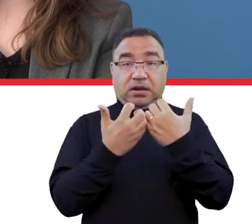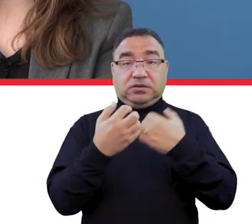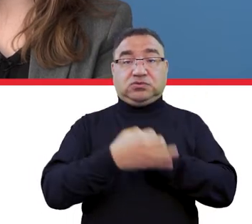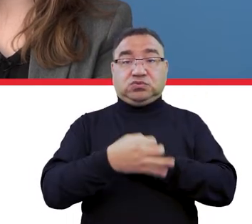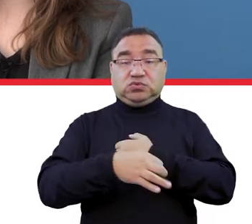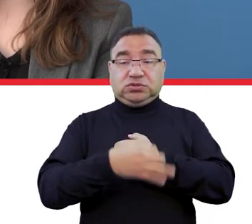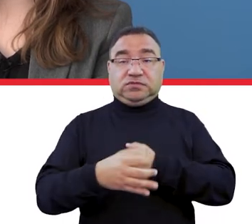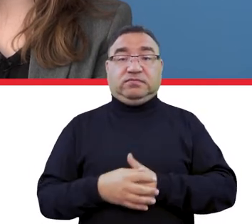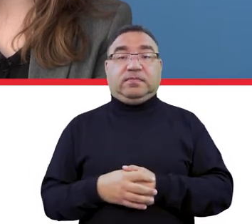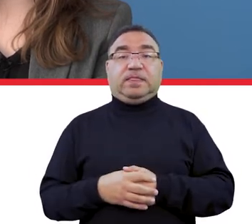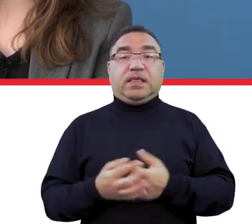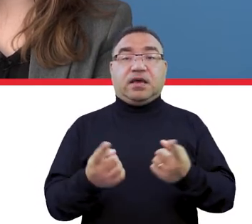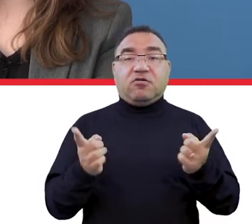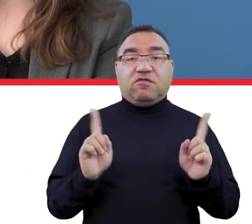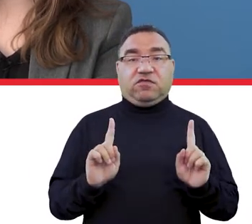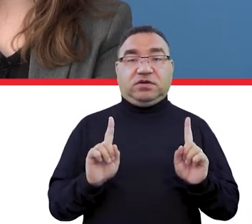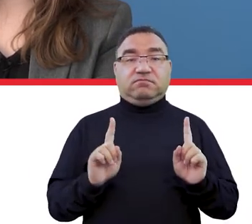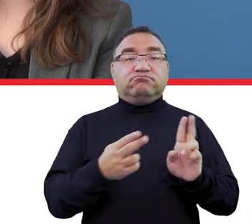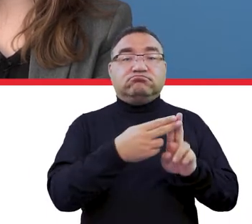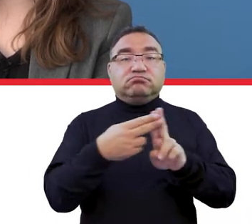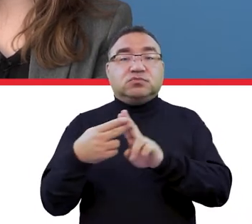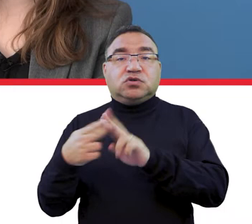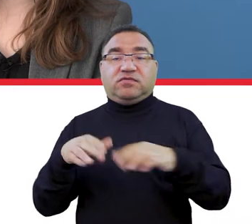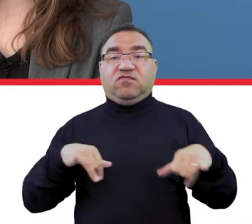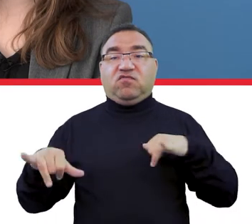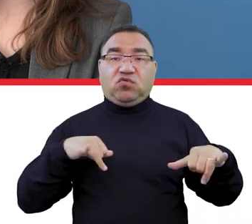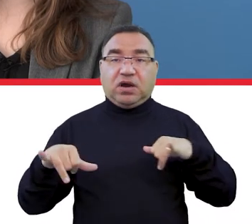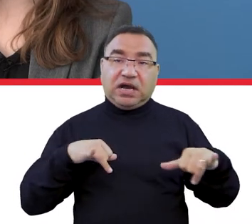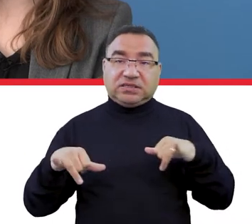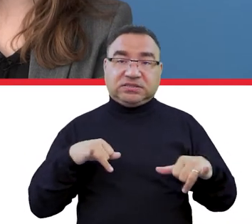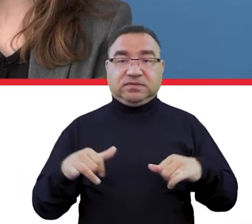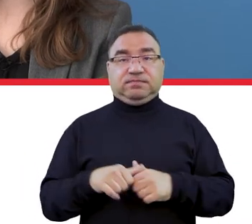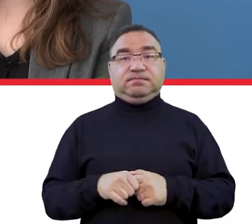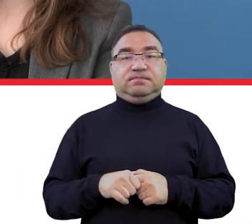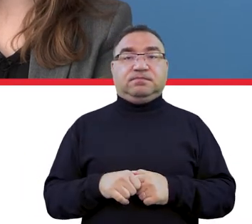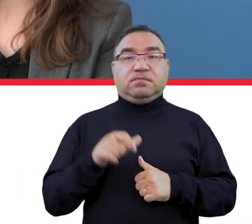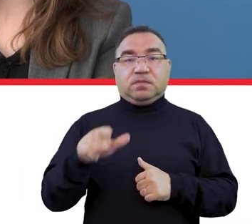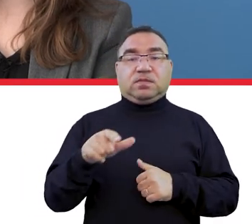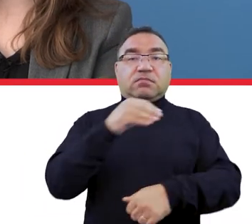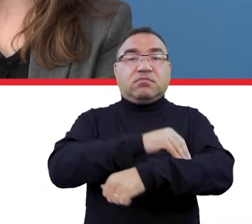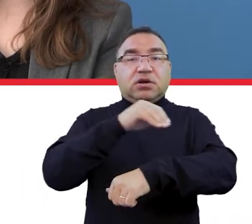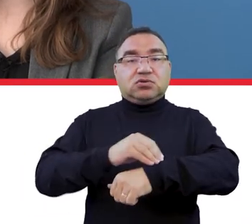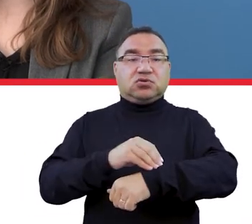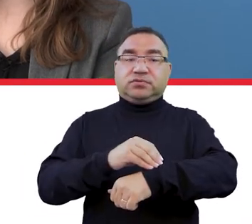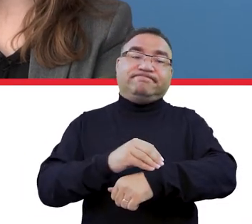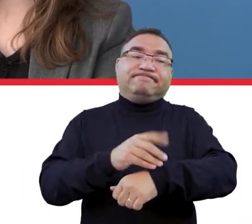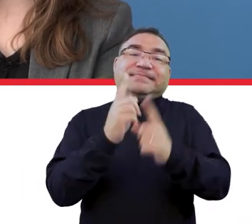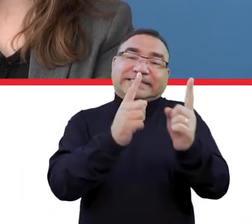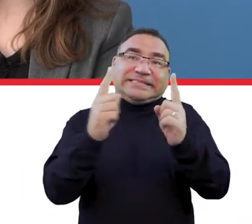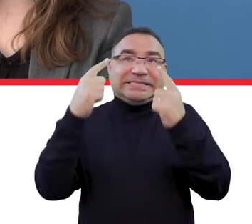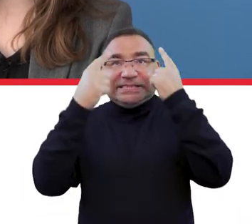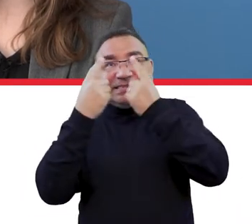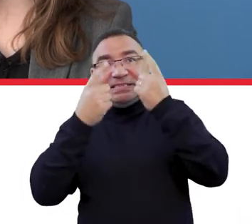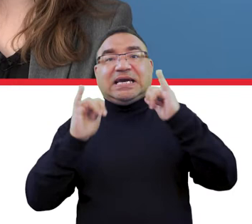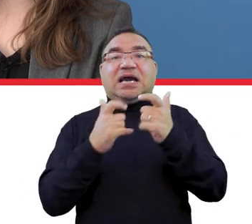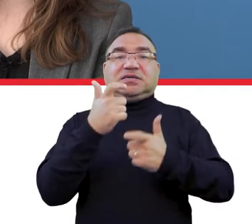studentów, jesteście w kontakcie z władzami i te metody na poszczególnych uczelniach wypracujecie,